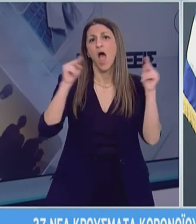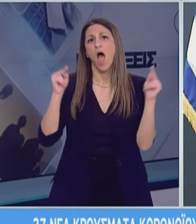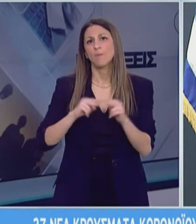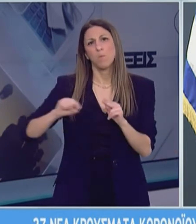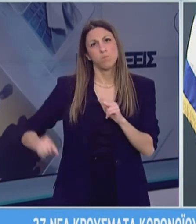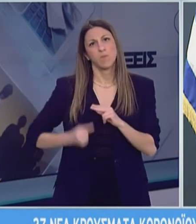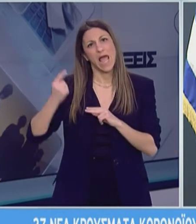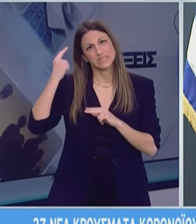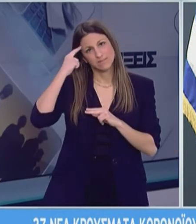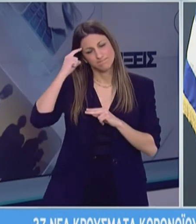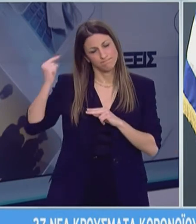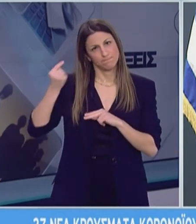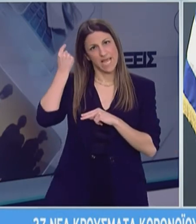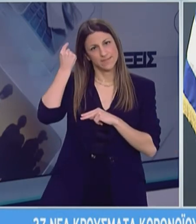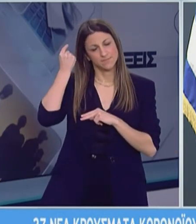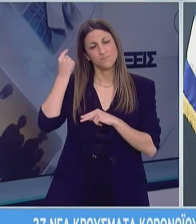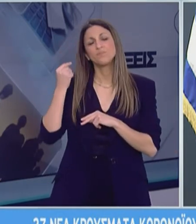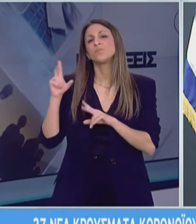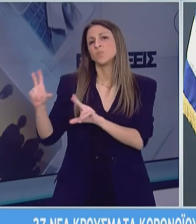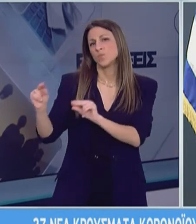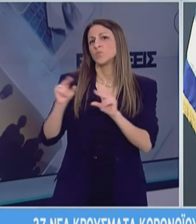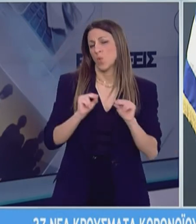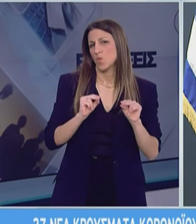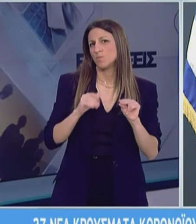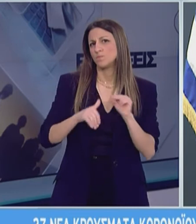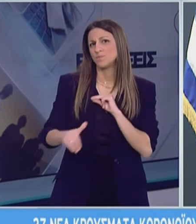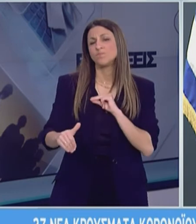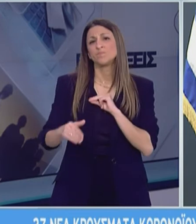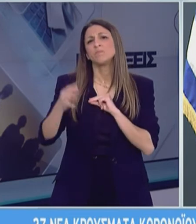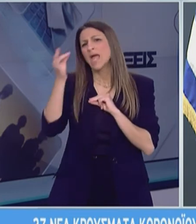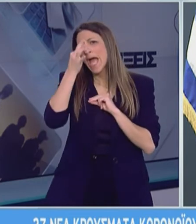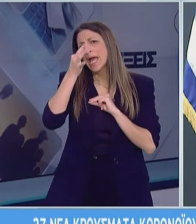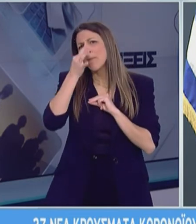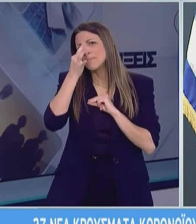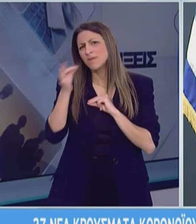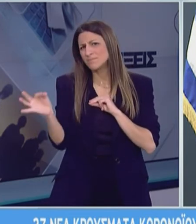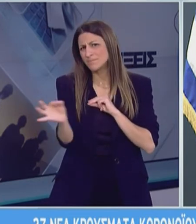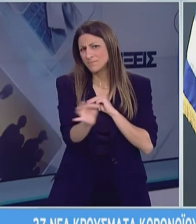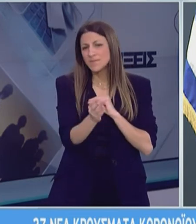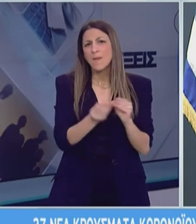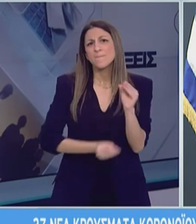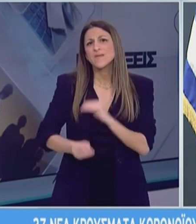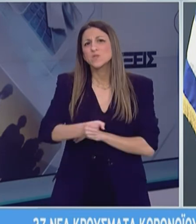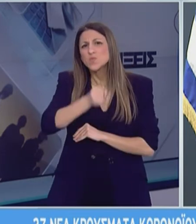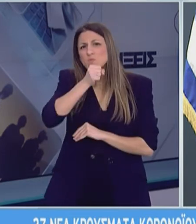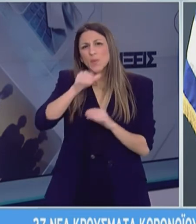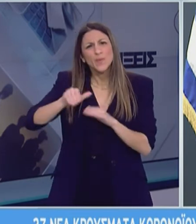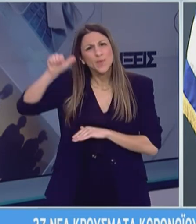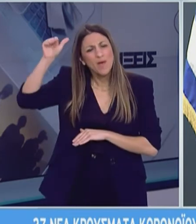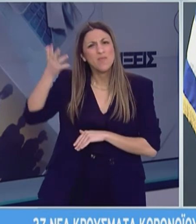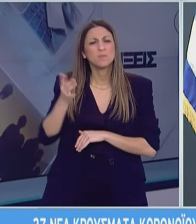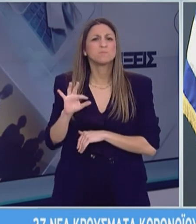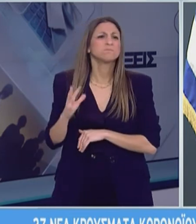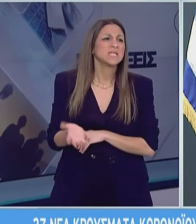εγκεφάλου. Παρόμοια φαινόμενα έχουμε και μιλάμε για αυτά και στη γρήπη και αφορούν ιδιαίτερα ηλικιωμένους ανθρώπους